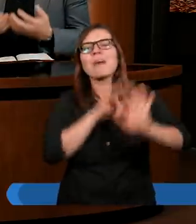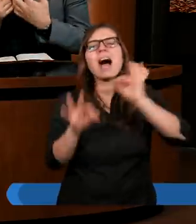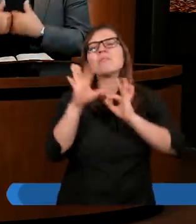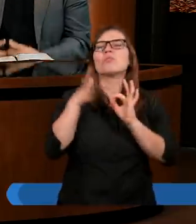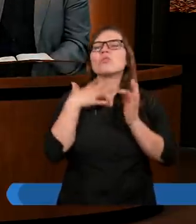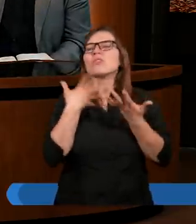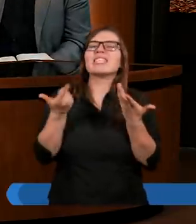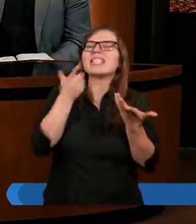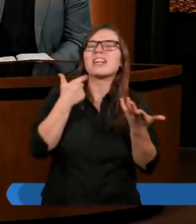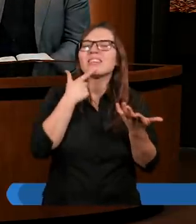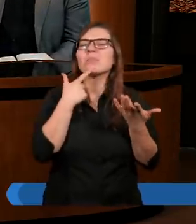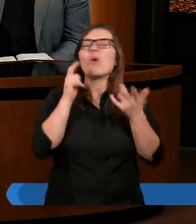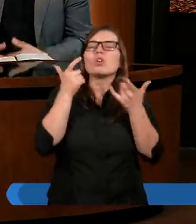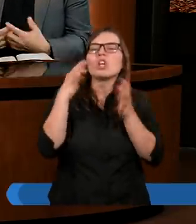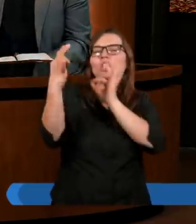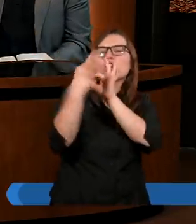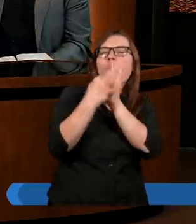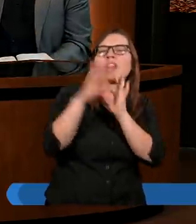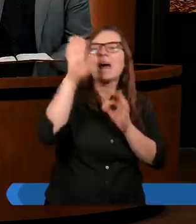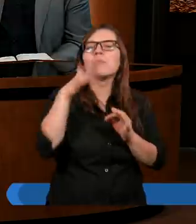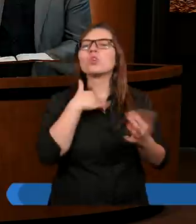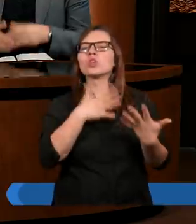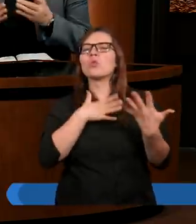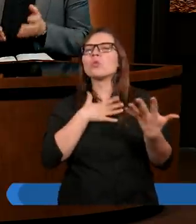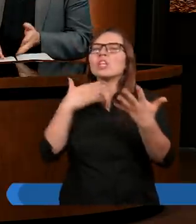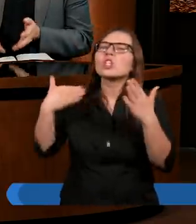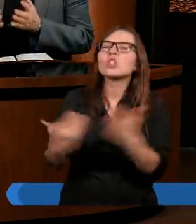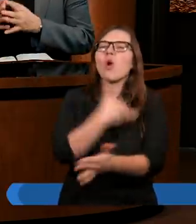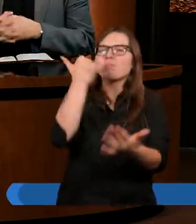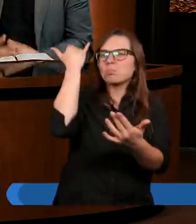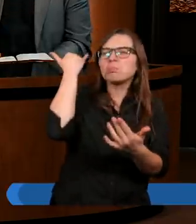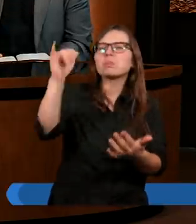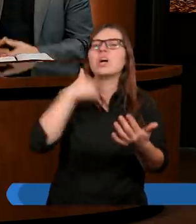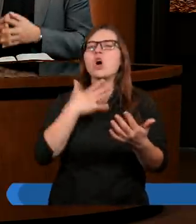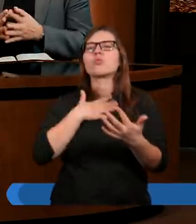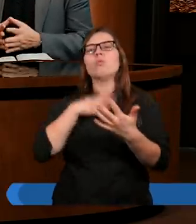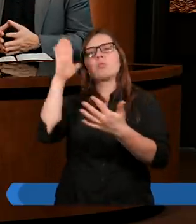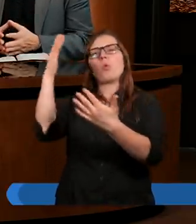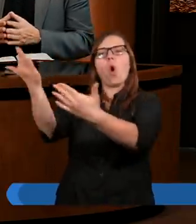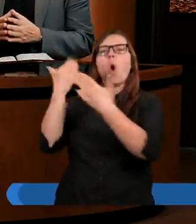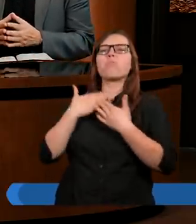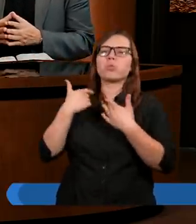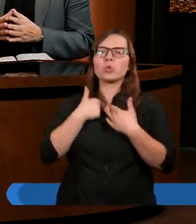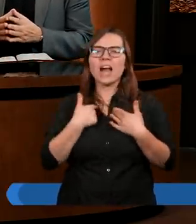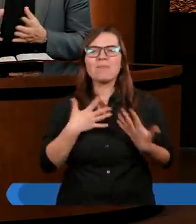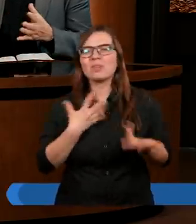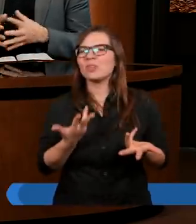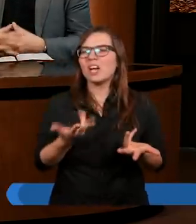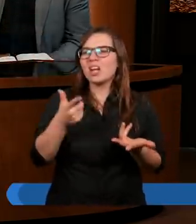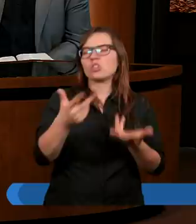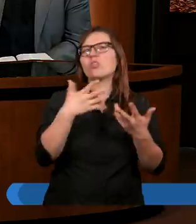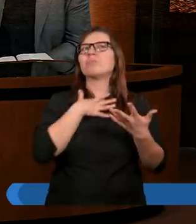Bogu, bo za mało miałem relacji z Bogiem, znowu popełniłem grze i znowu mi odpuszcza. Cierpliwość Boża w tym momencie jest